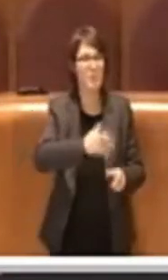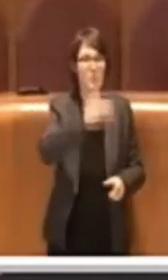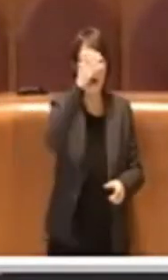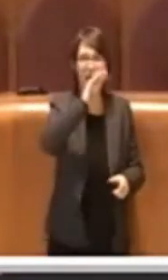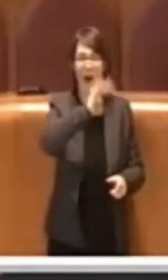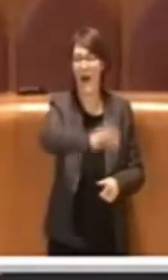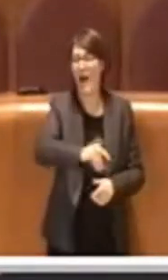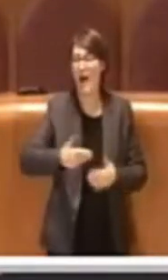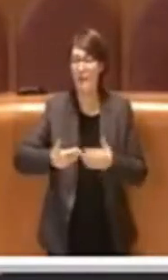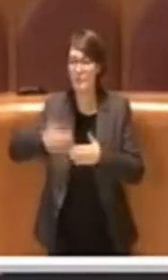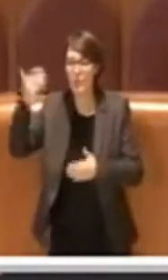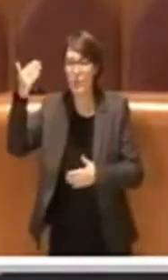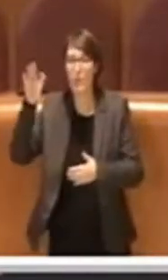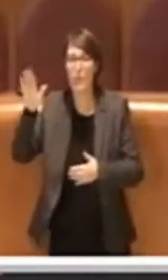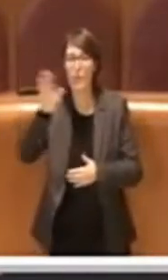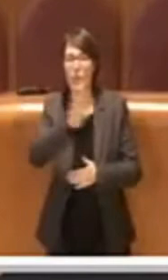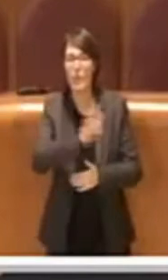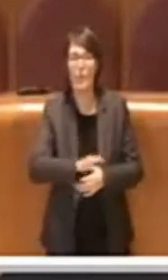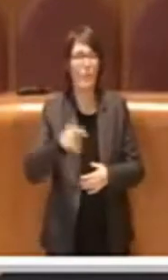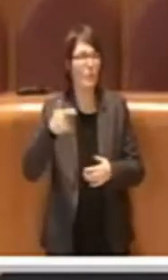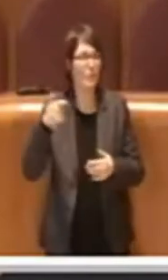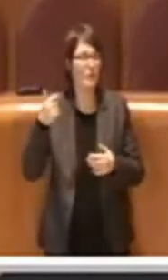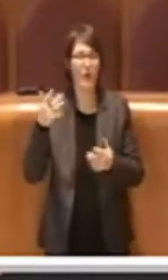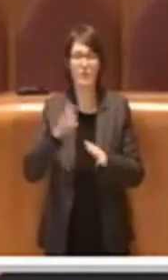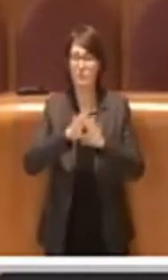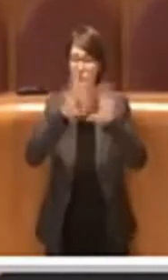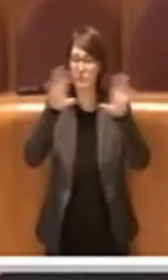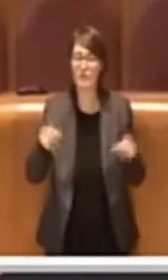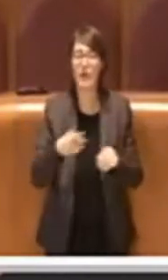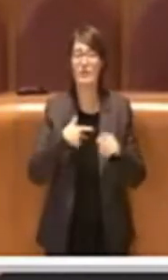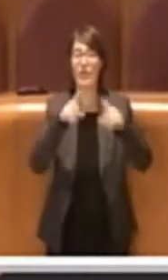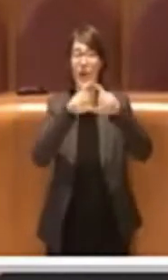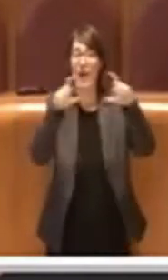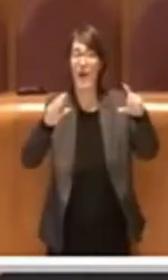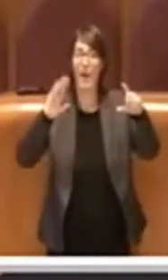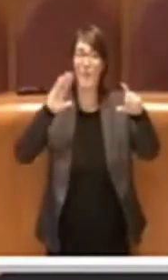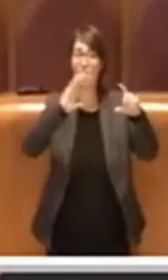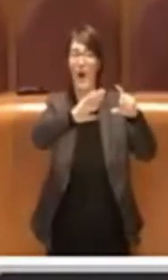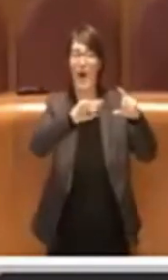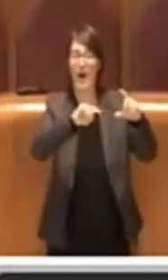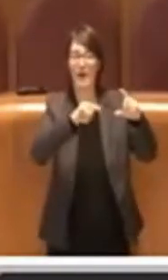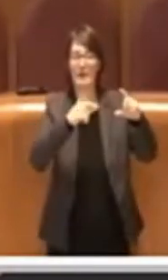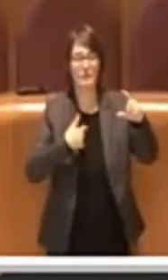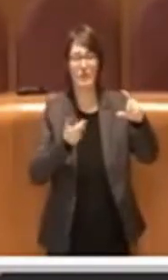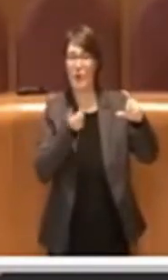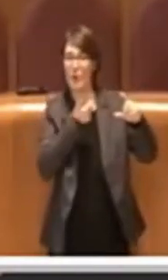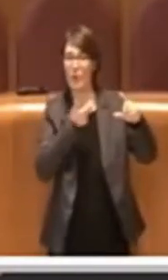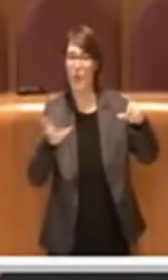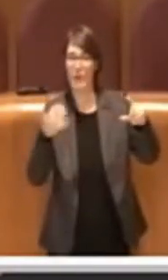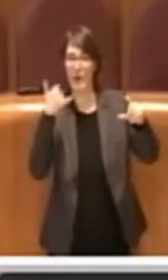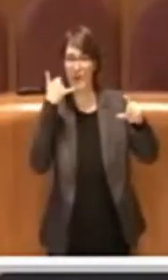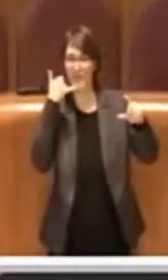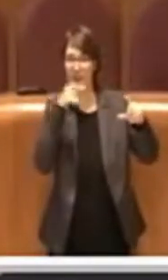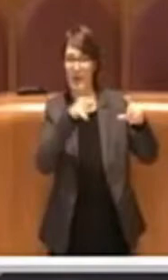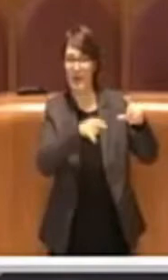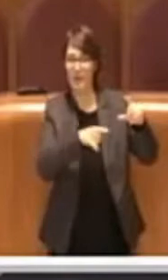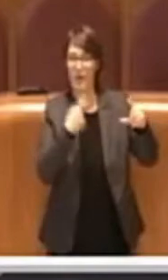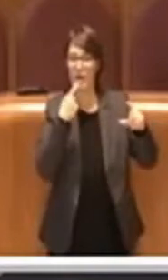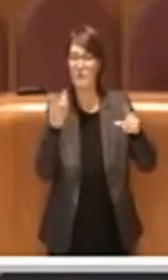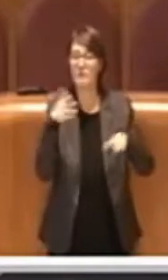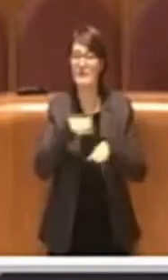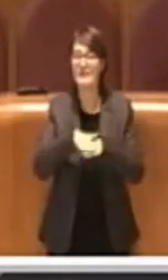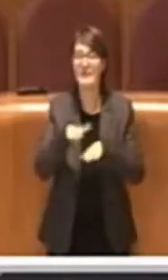'altro, dove segnalano un numero telefonico da contattare che a prezzi stracciati offrono dei servizi per